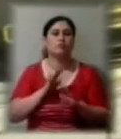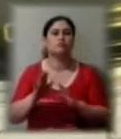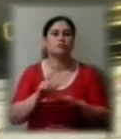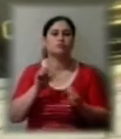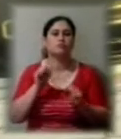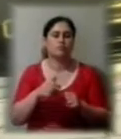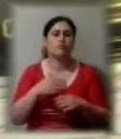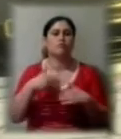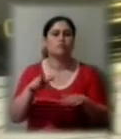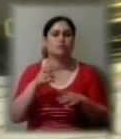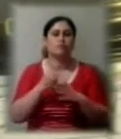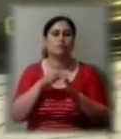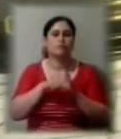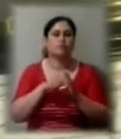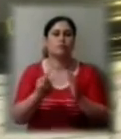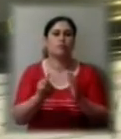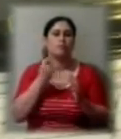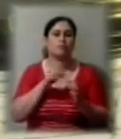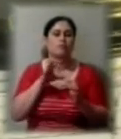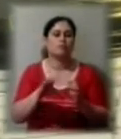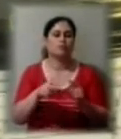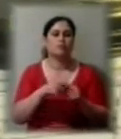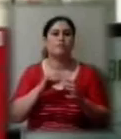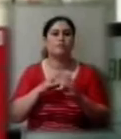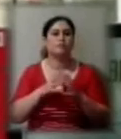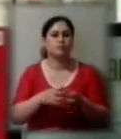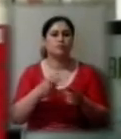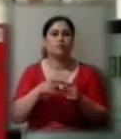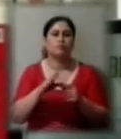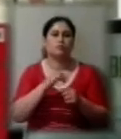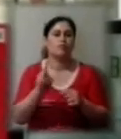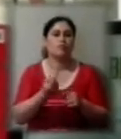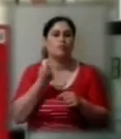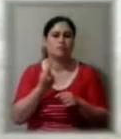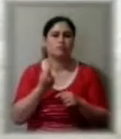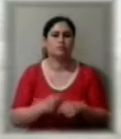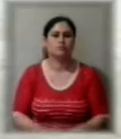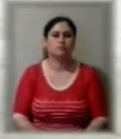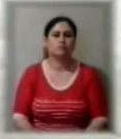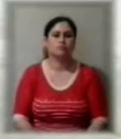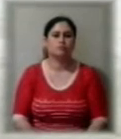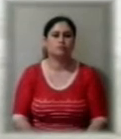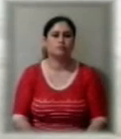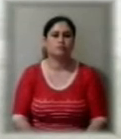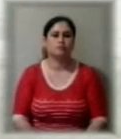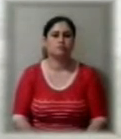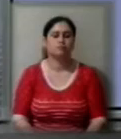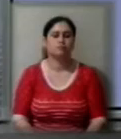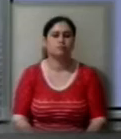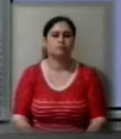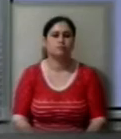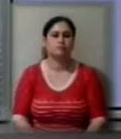внутрішні обласні автобуси, міжнародні та проміські у межах області». Аксона Хлебус, Ігор Петченко, новини на Суспільному, Херсон.